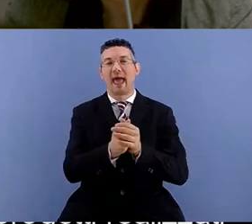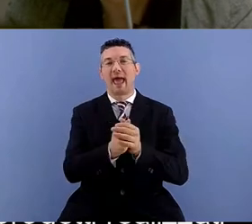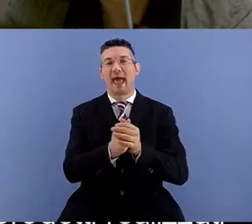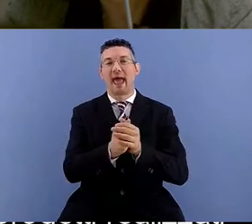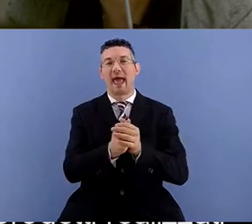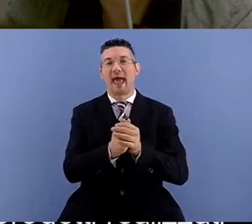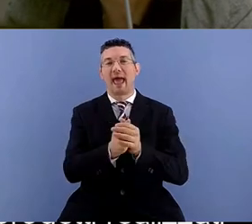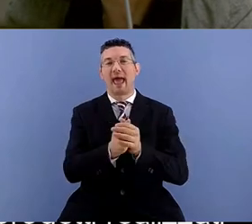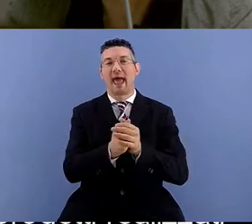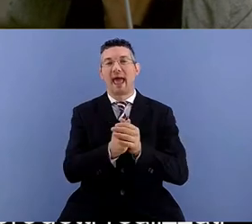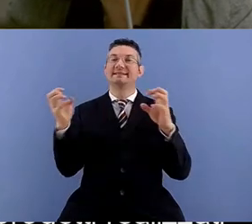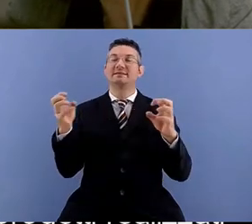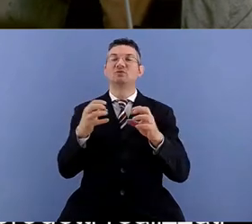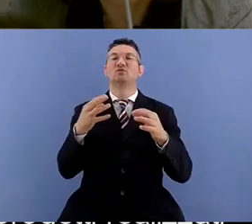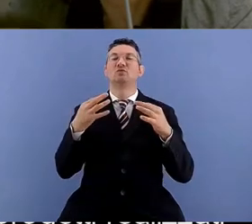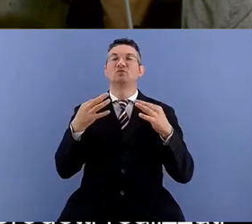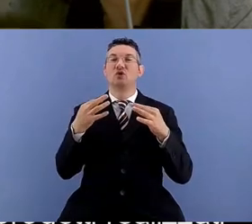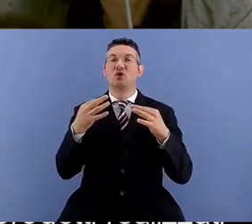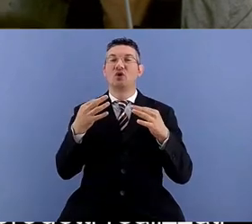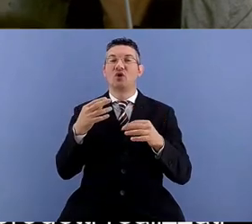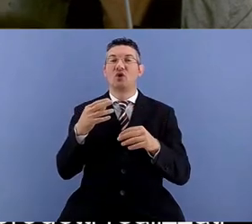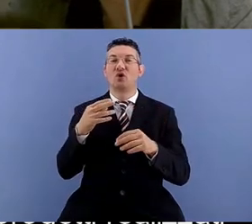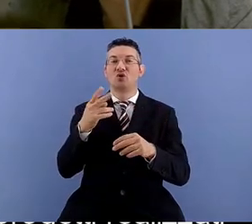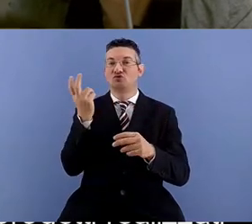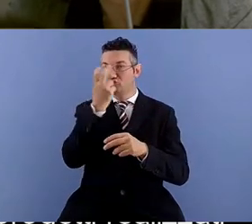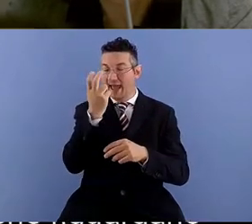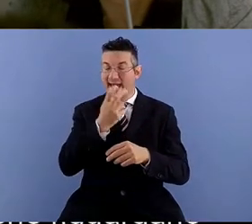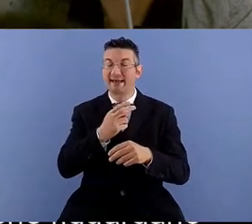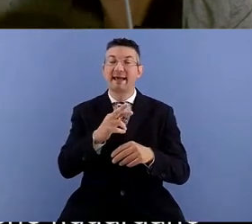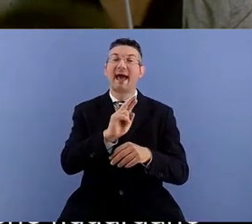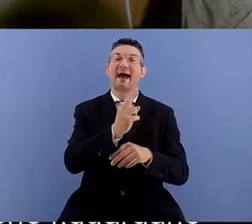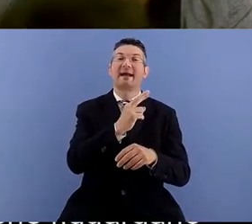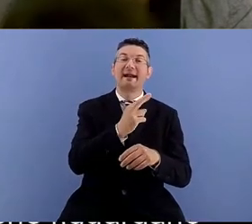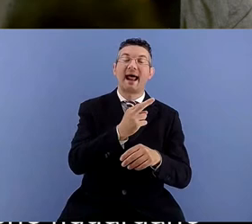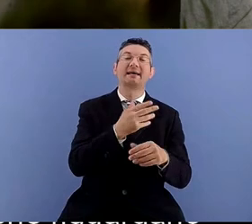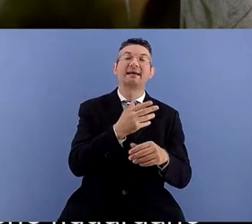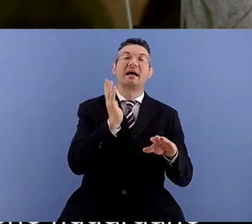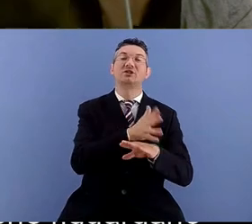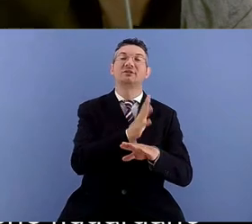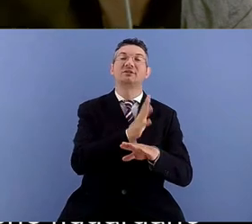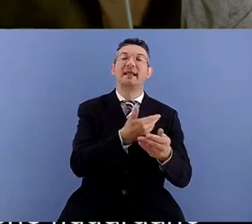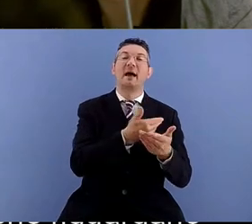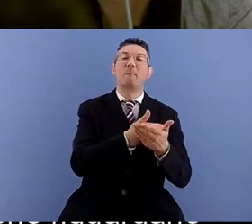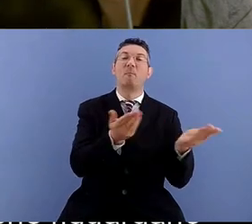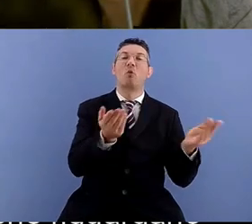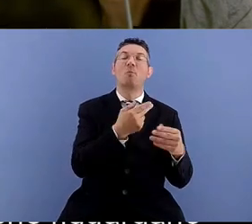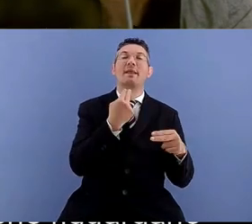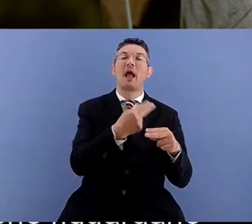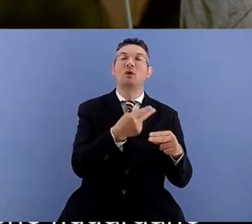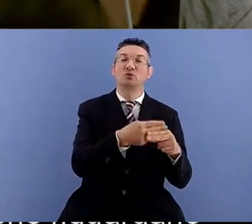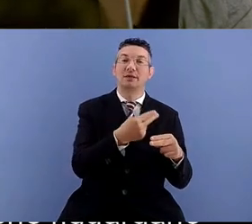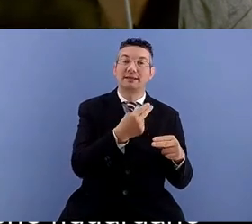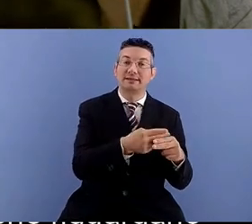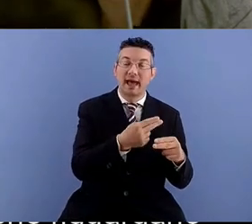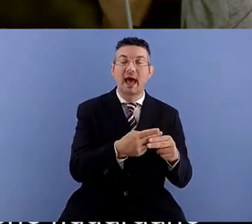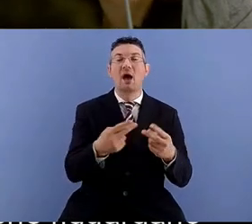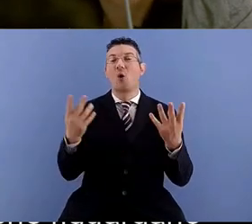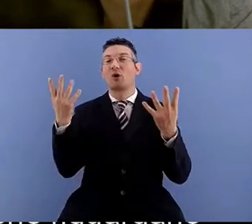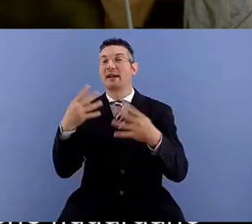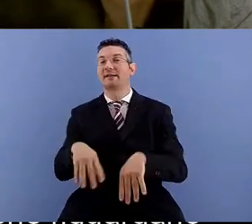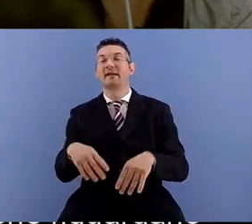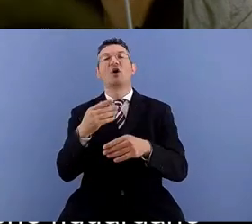rai accessibilità pubblica utilità gli organizzatori di accessibility days che ovviamente noi tutti